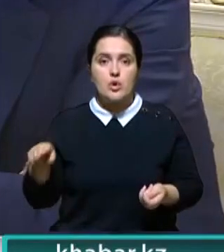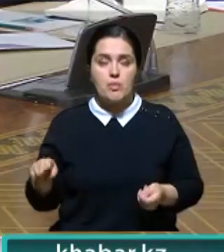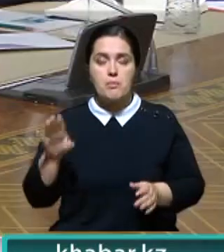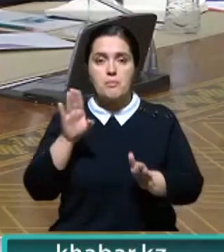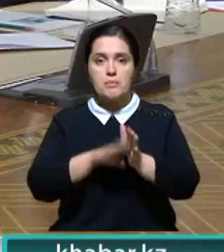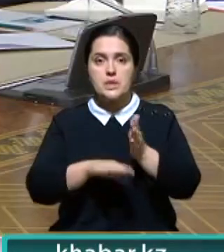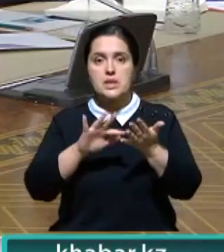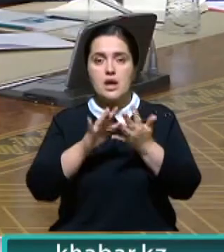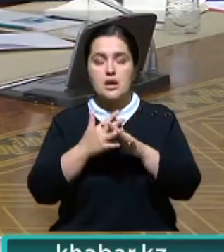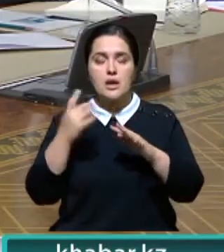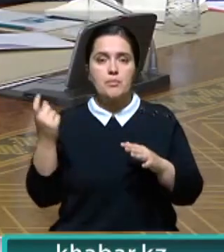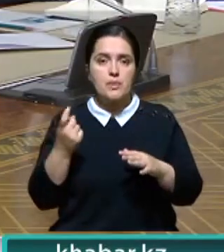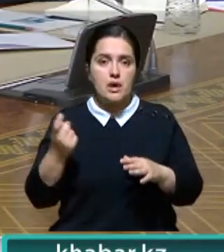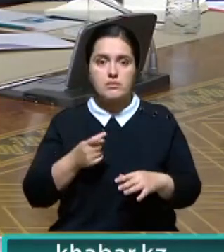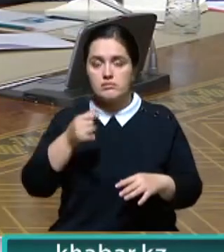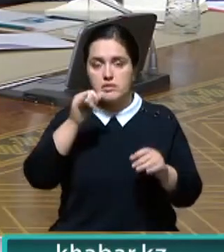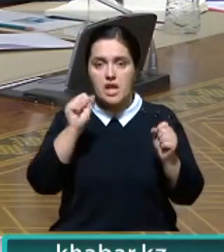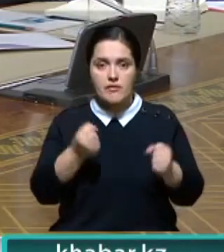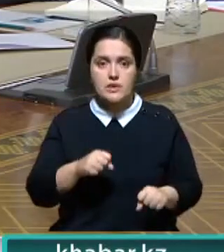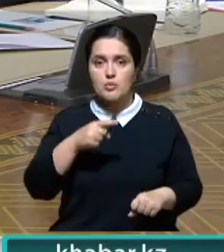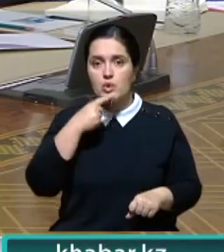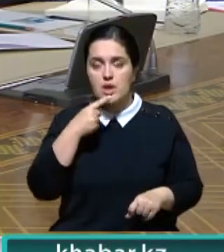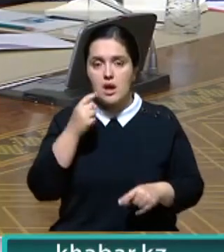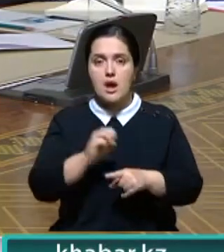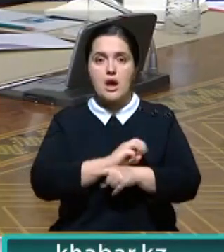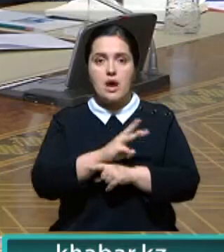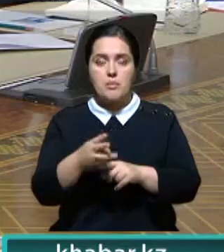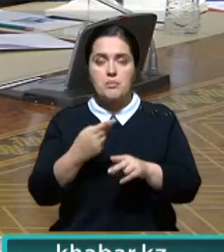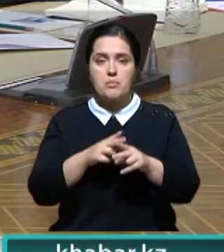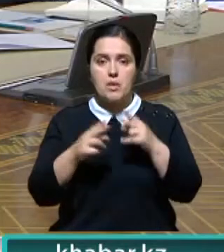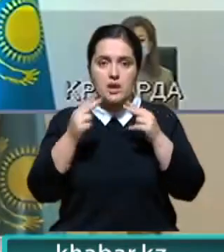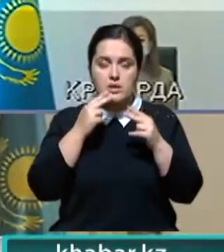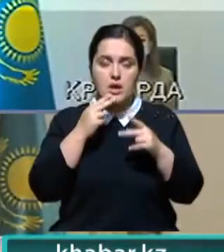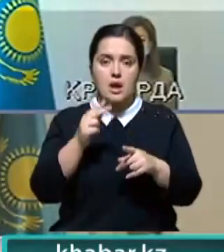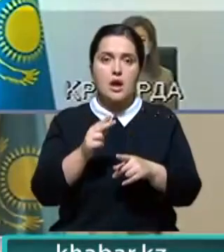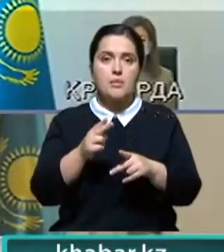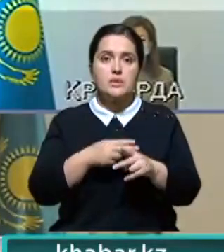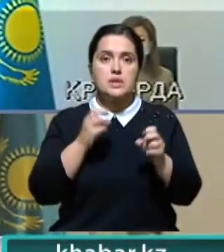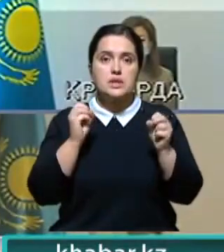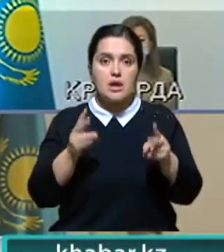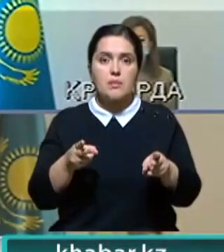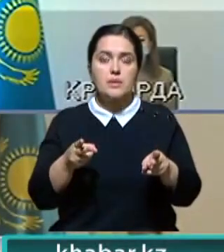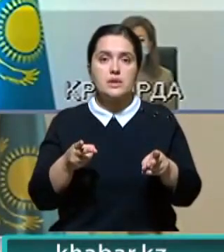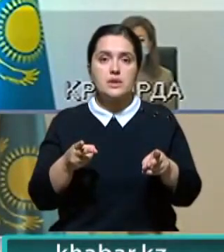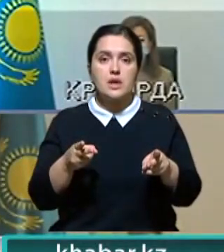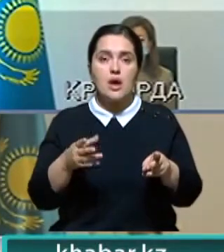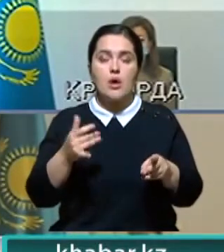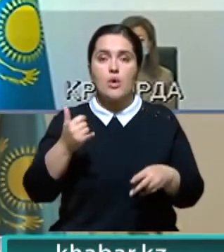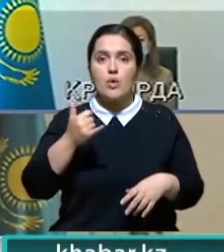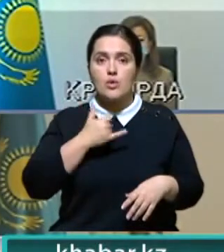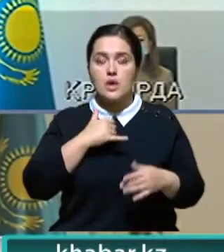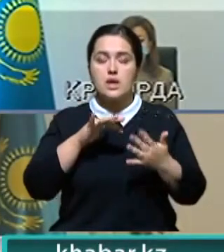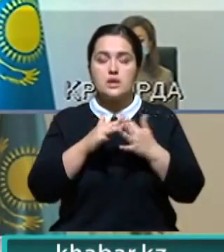агропромышленного комплекса невозможно говорить об обеспечении продовольственной безопасности. Это аксиома. В нашей стране